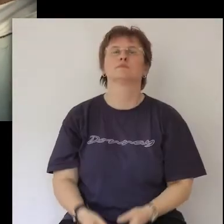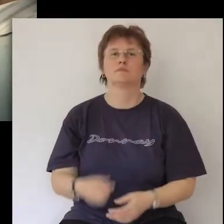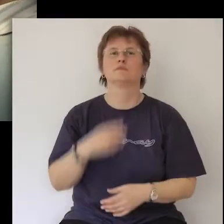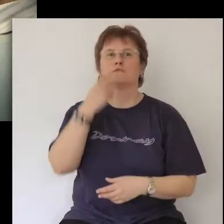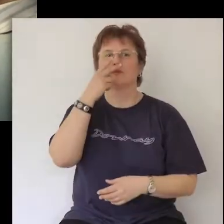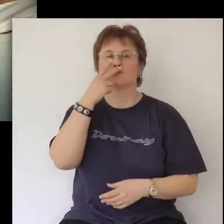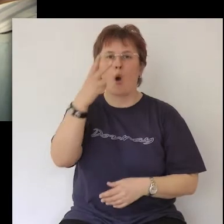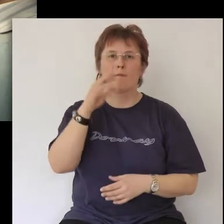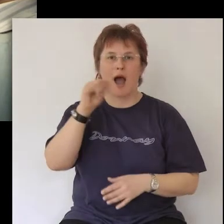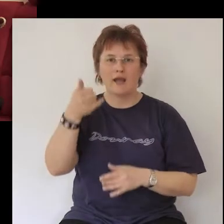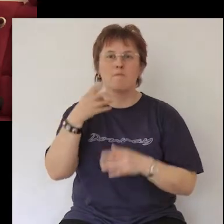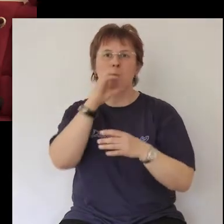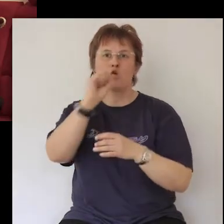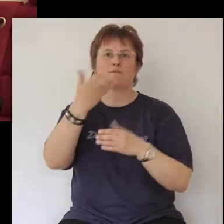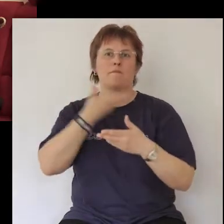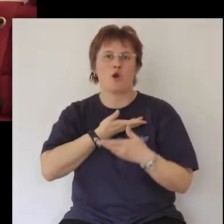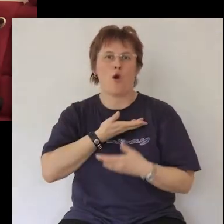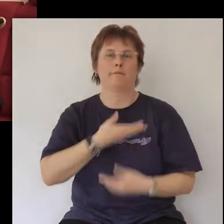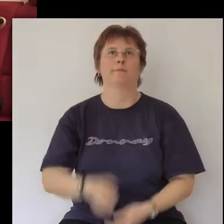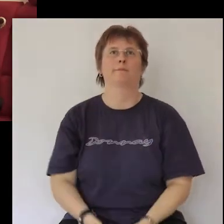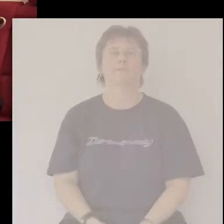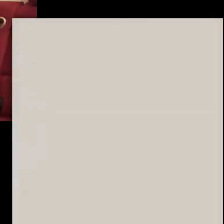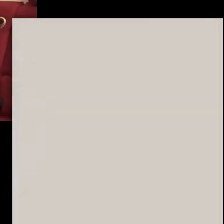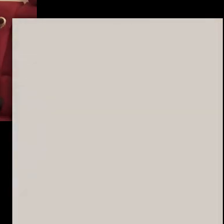Schau mal Maja, wir haben Post bekommen.